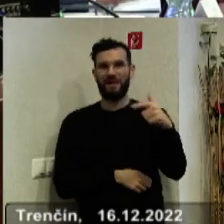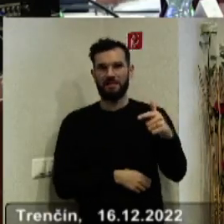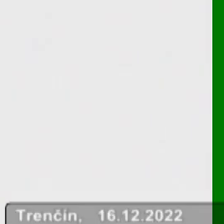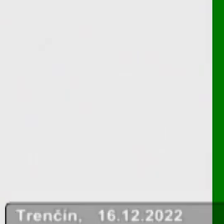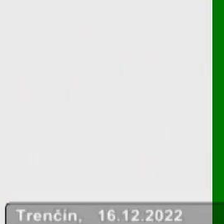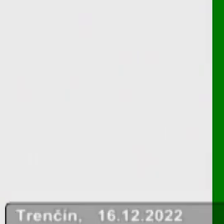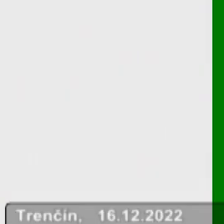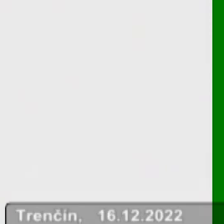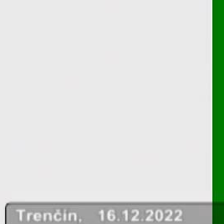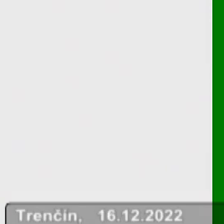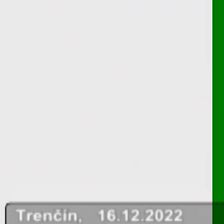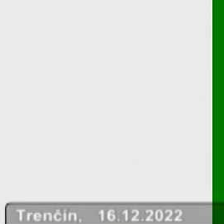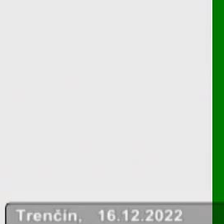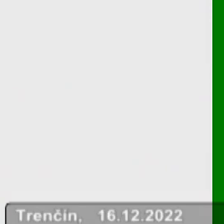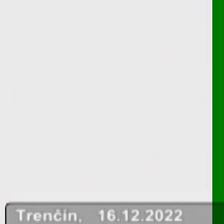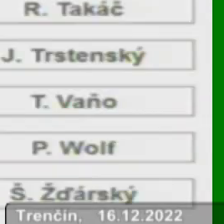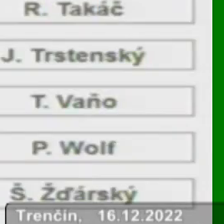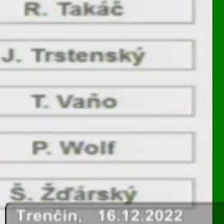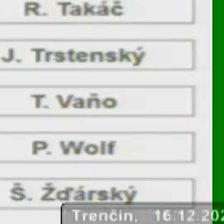páči, pani poslankyne, pani poslanci, hlasujme.